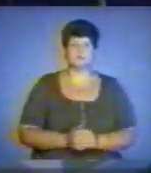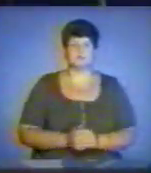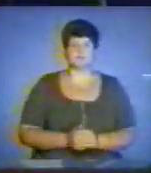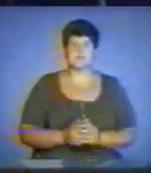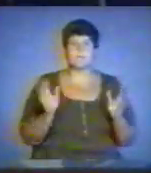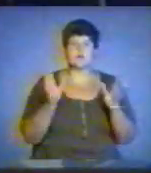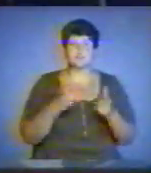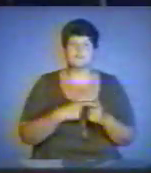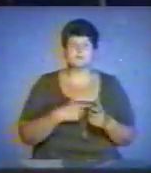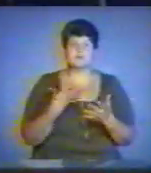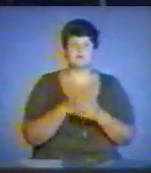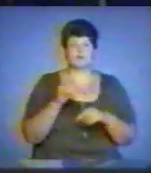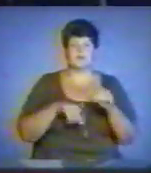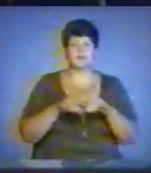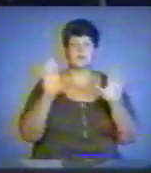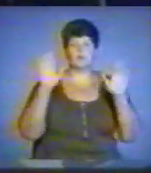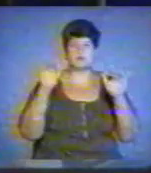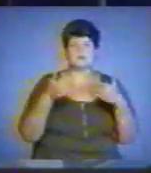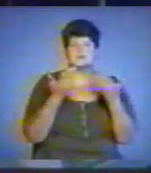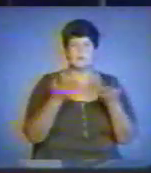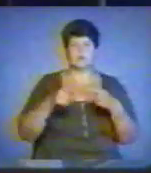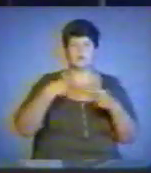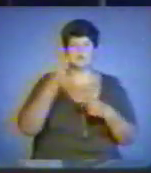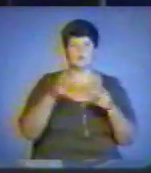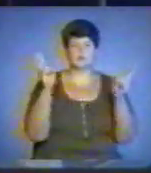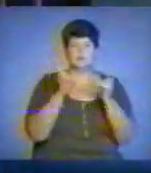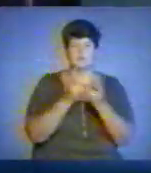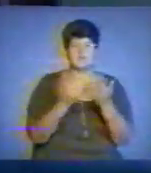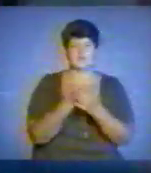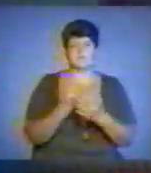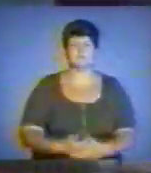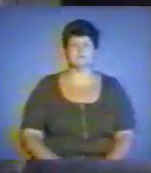Бережіть себе і своїх рідних. Я прощаюся з вами до наступної зустрічі в ефірі.